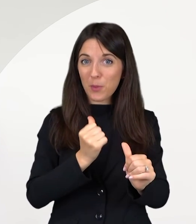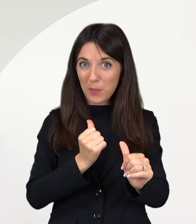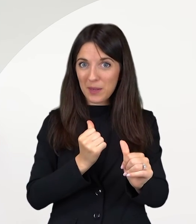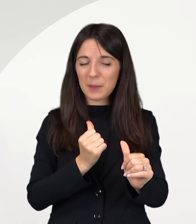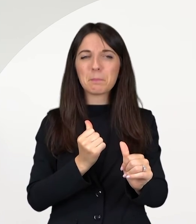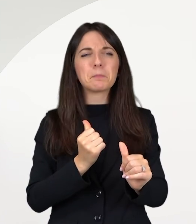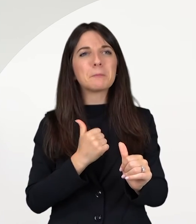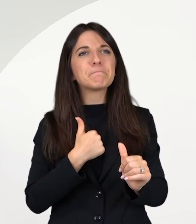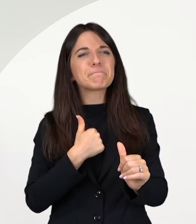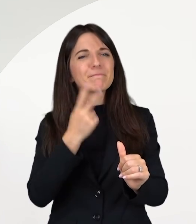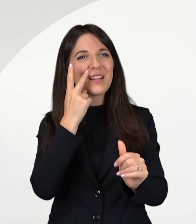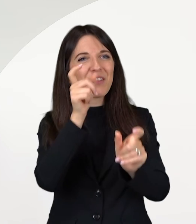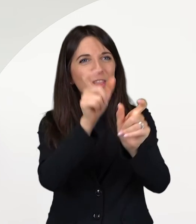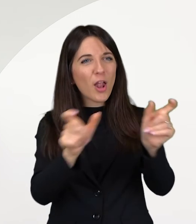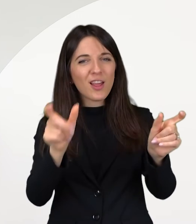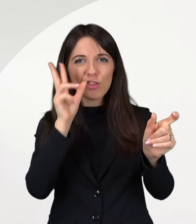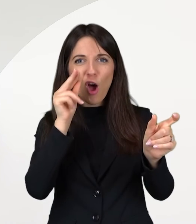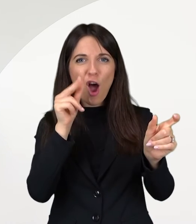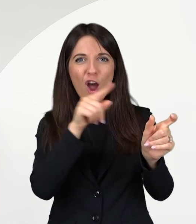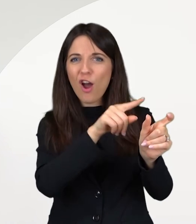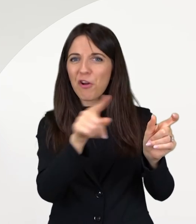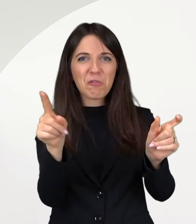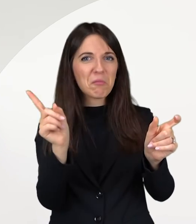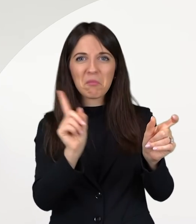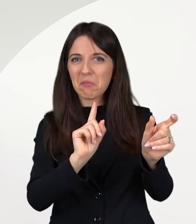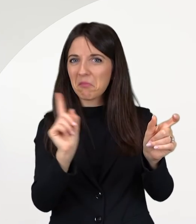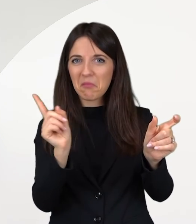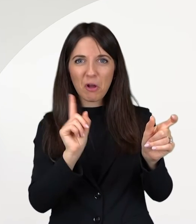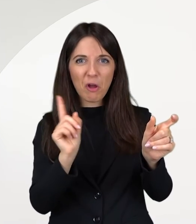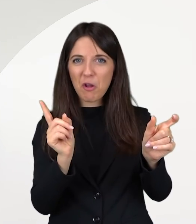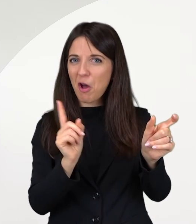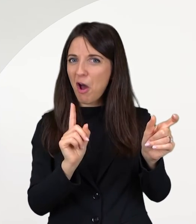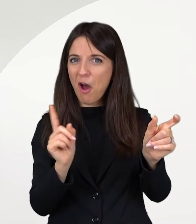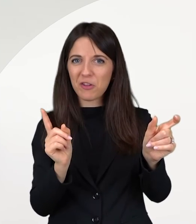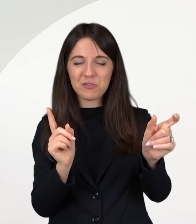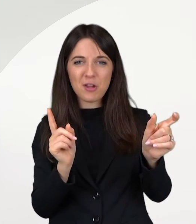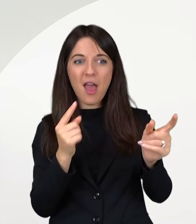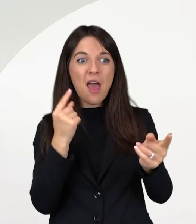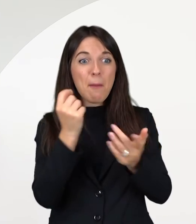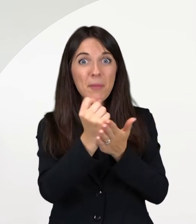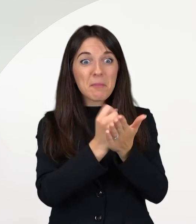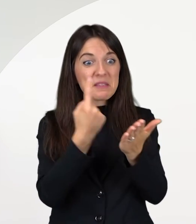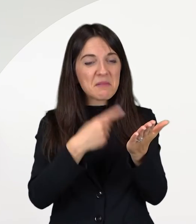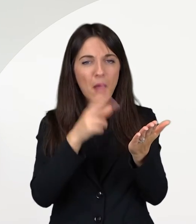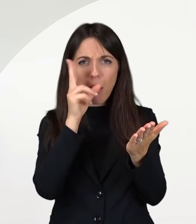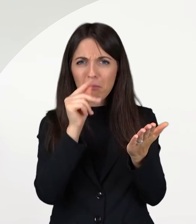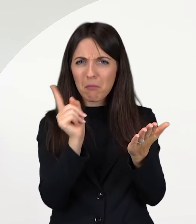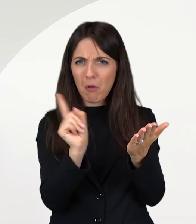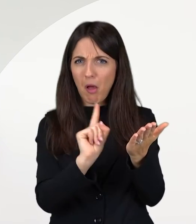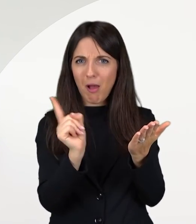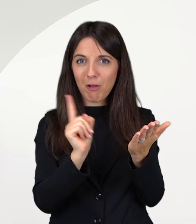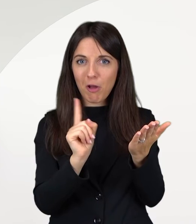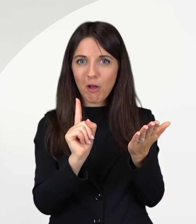Talvolta mi capita nel corso dei gruppi di preparazione alla